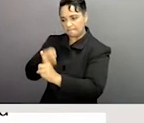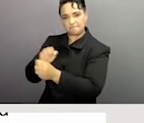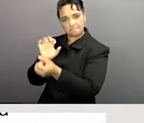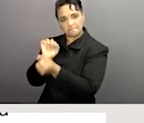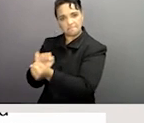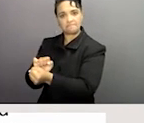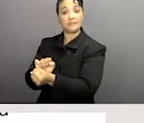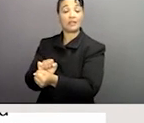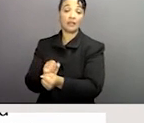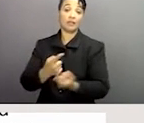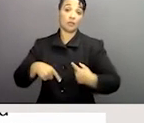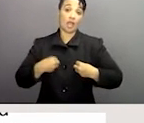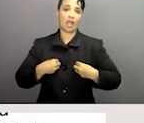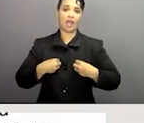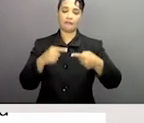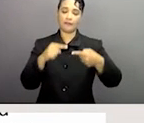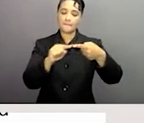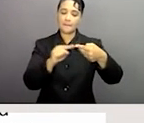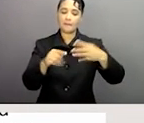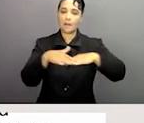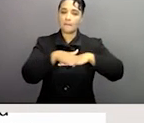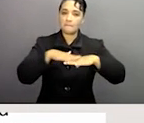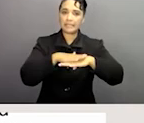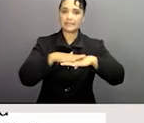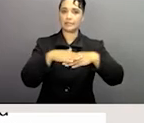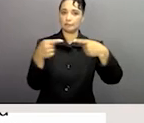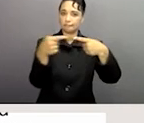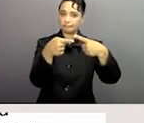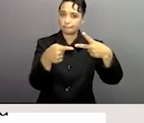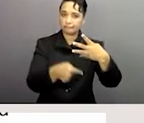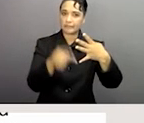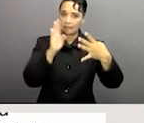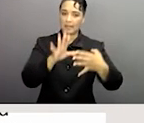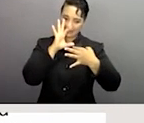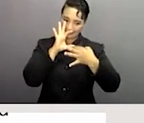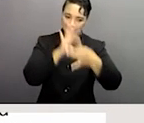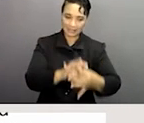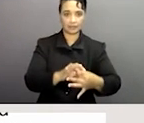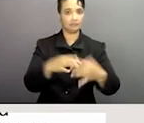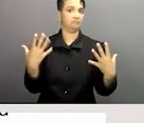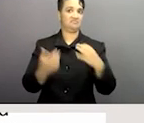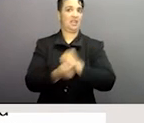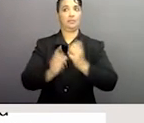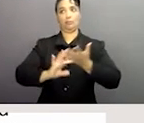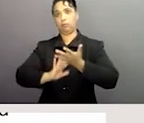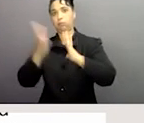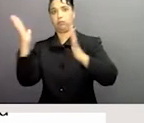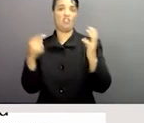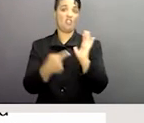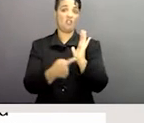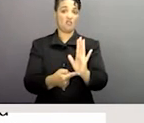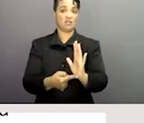pratiques de l'esclavage et il y a aussi des obligations similaires qui doivent être remplies même lors de cette urgence